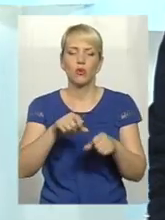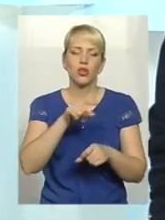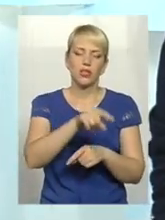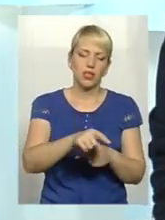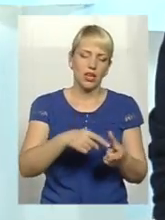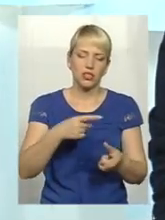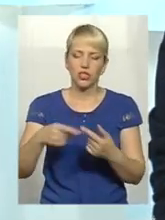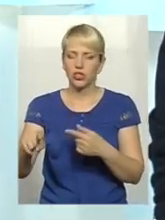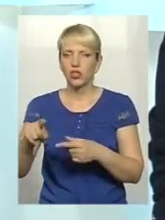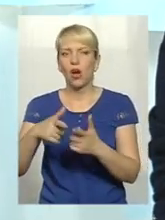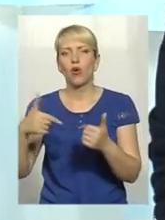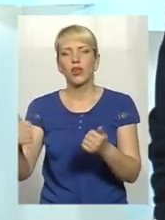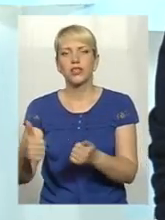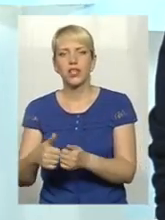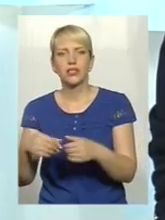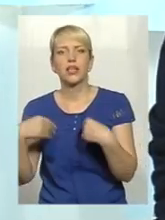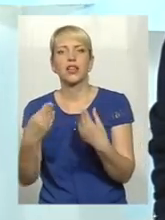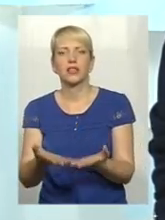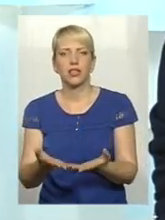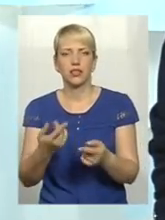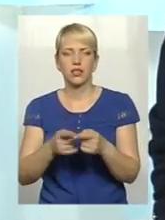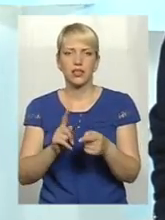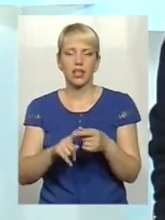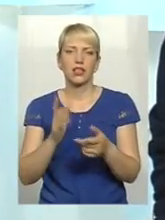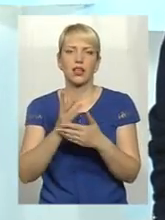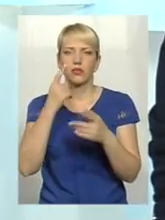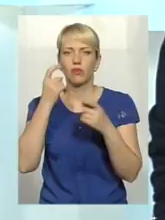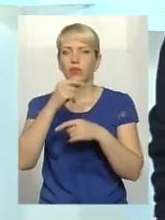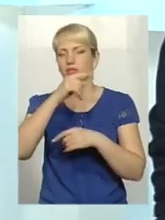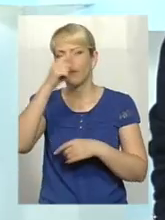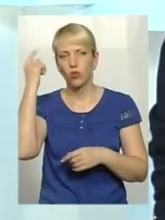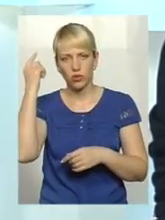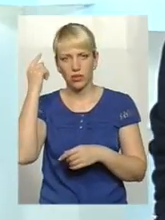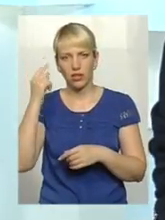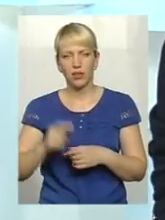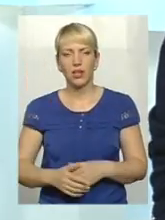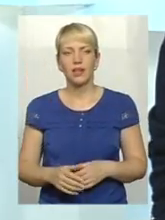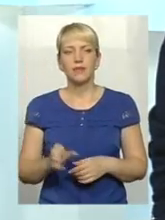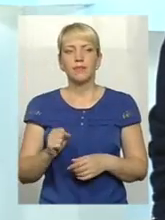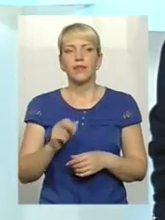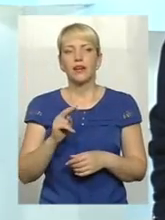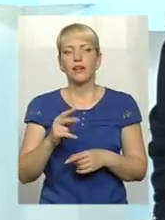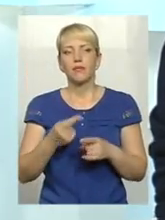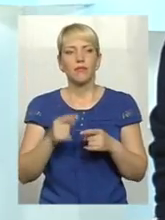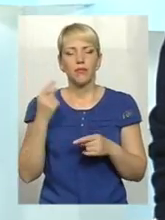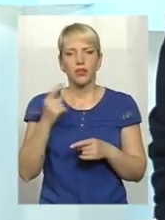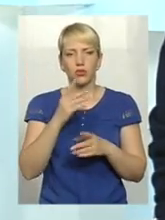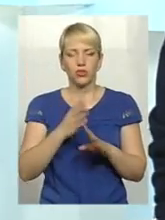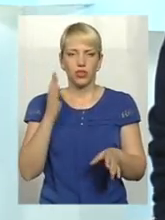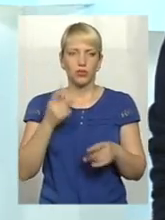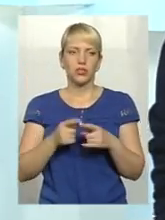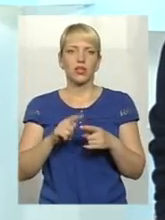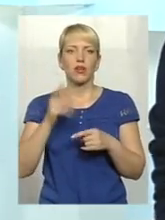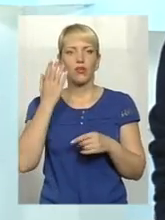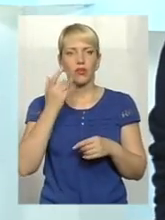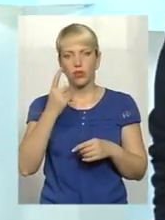організація чи структура надати. Цей інформації є вдосталь. Але, так як ви кажете, саме першу чергу, це коли